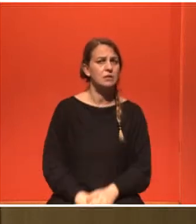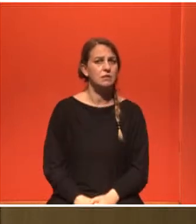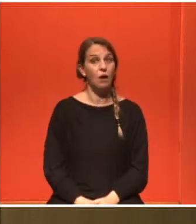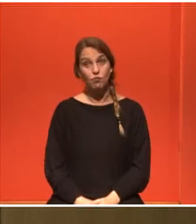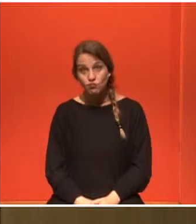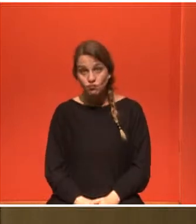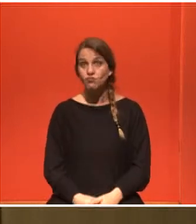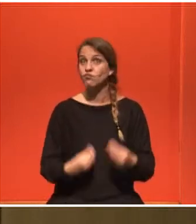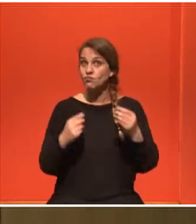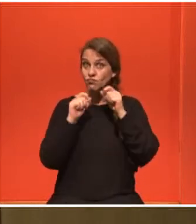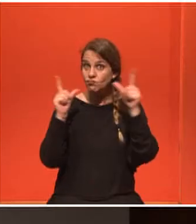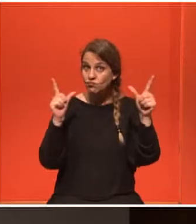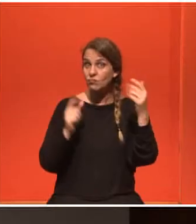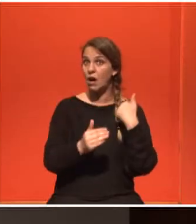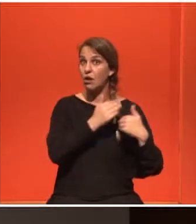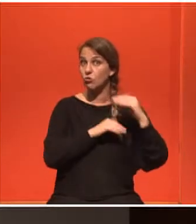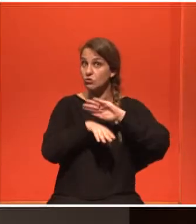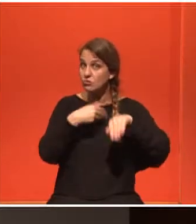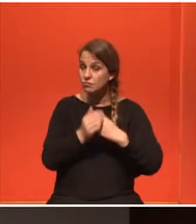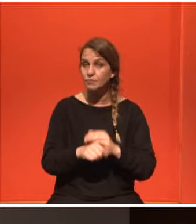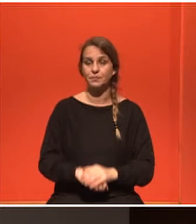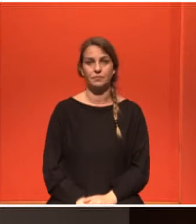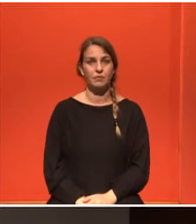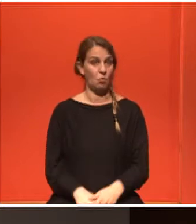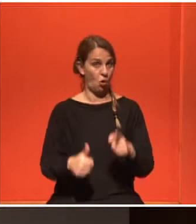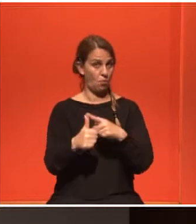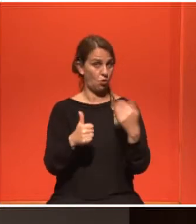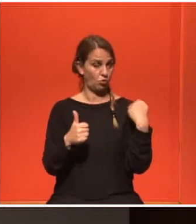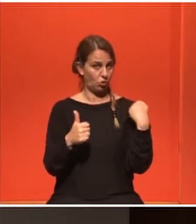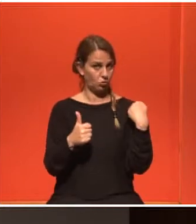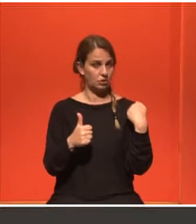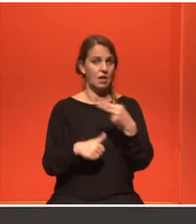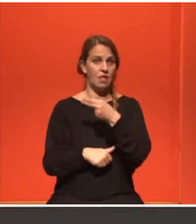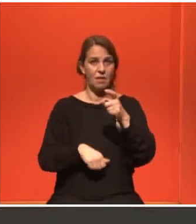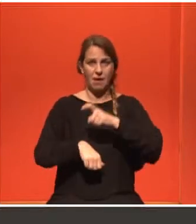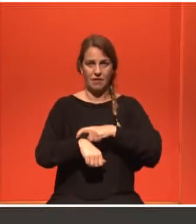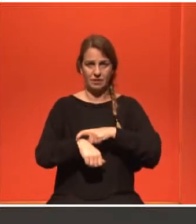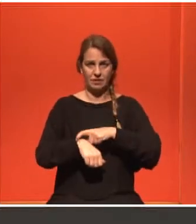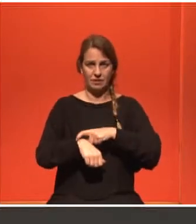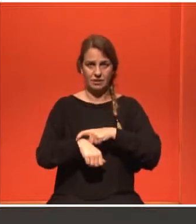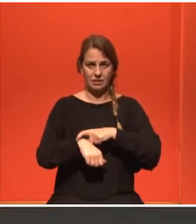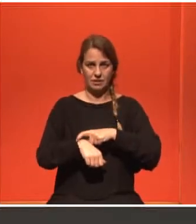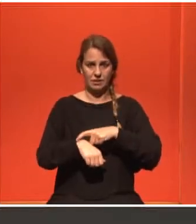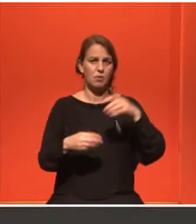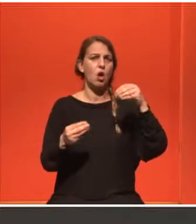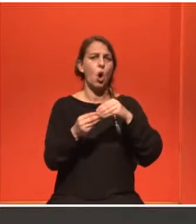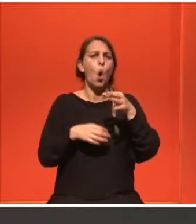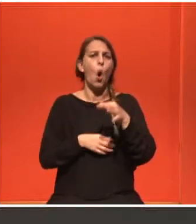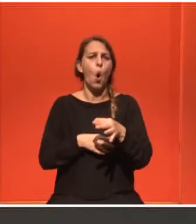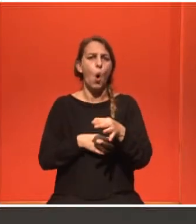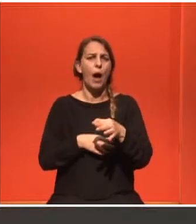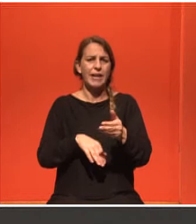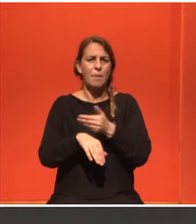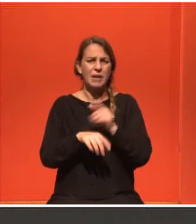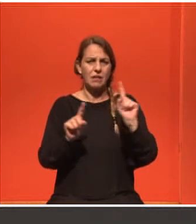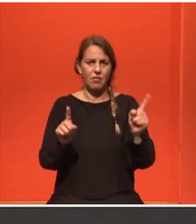ερωτήσεις. Πάρα πολλοί ερωτήσεις. Ναι. Στο πρώτο ερώτημα, αν κατά τη μεταφορά ο Αριών σε γυναίκες πριν ξεκινήσουν χημιοθεραπεία θα